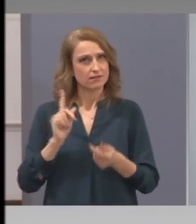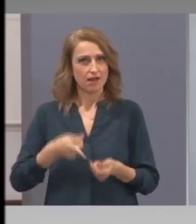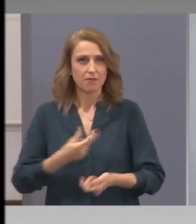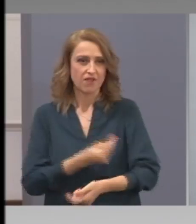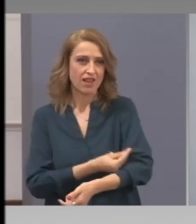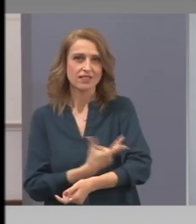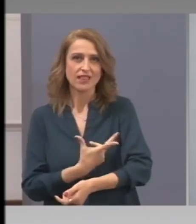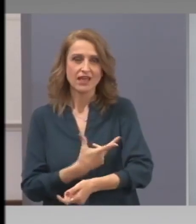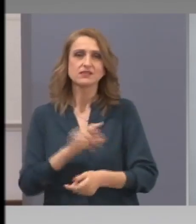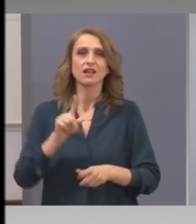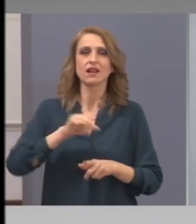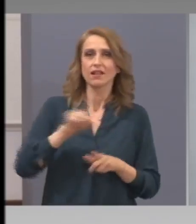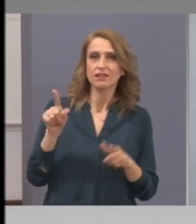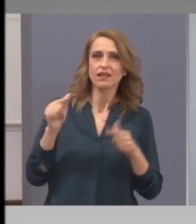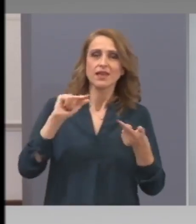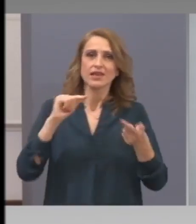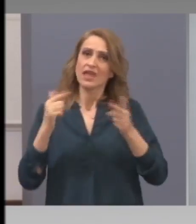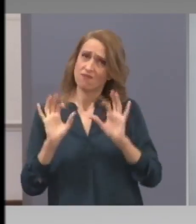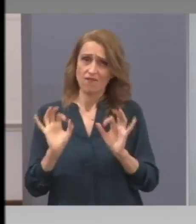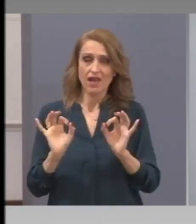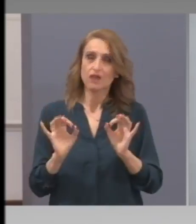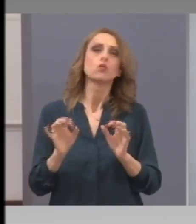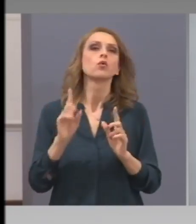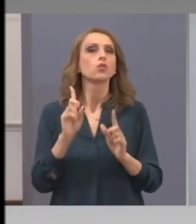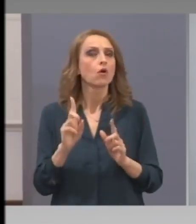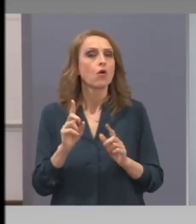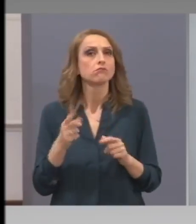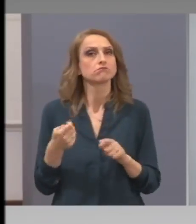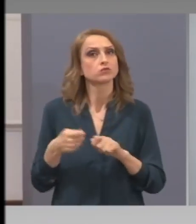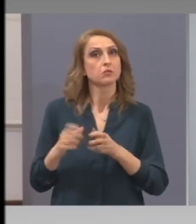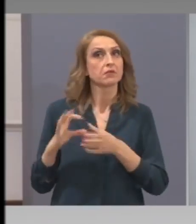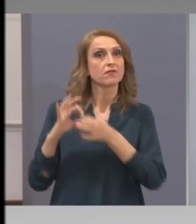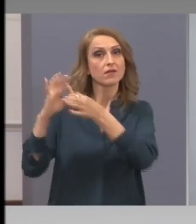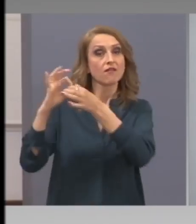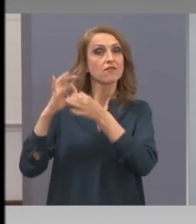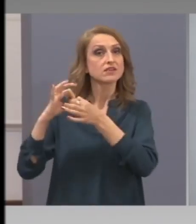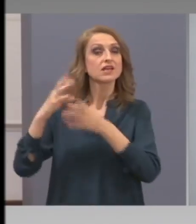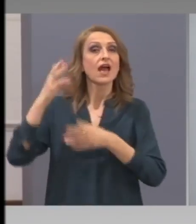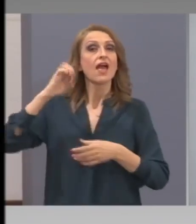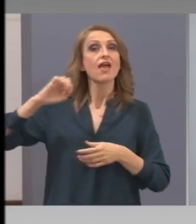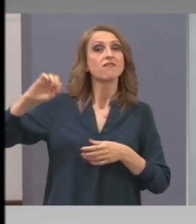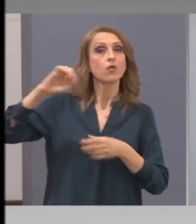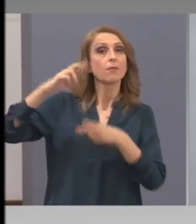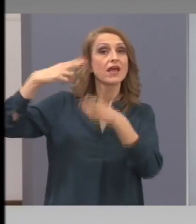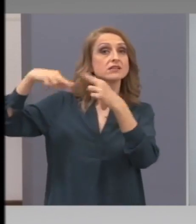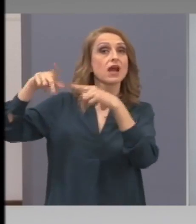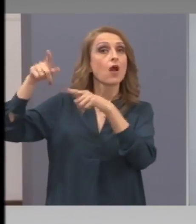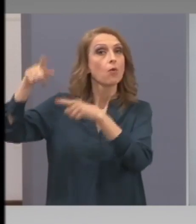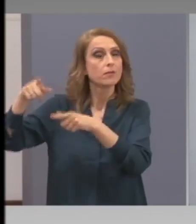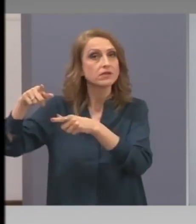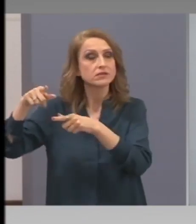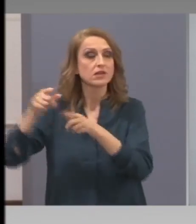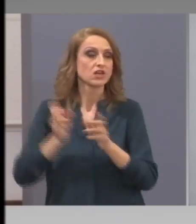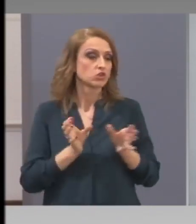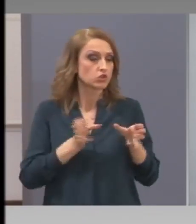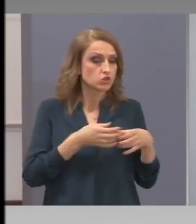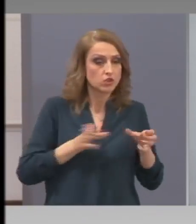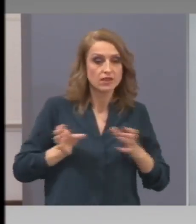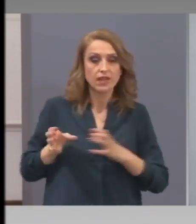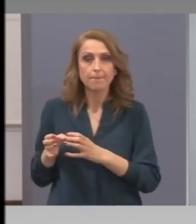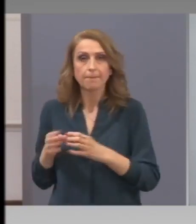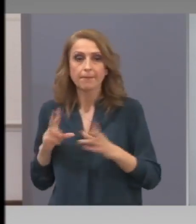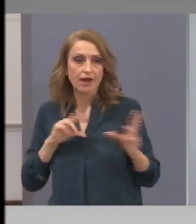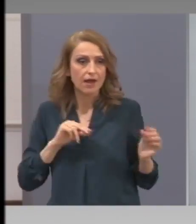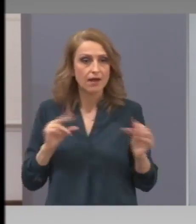ще ги свържа с експертите в Европейската комисия. Нека да видим общото колективно решение. Нека да видим и в Штатите какво ще